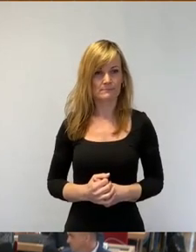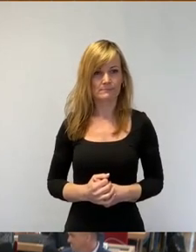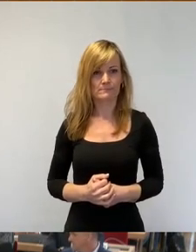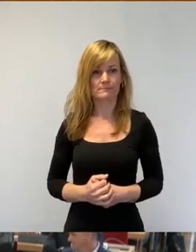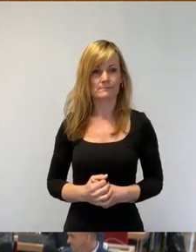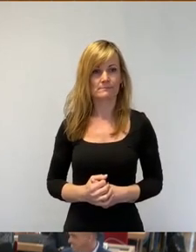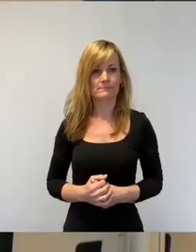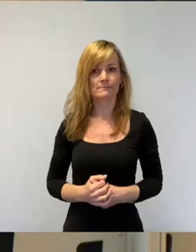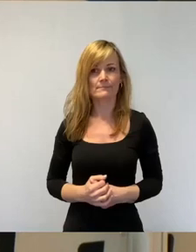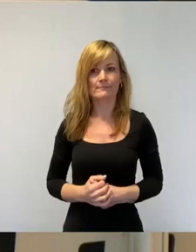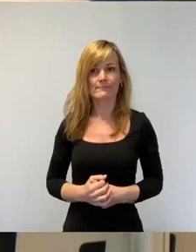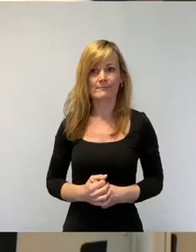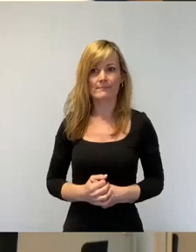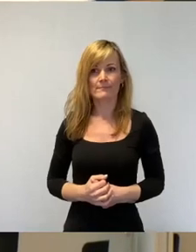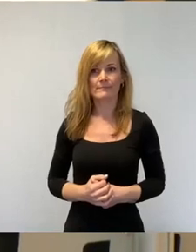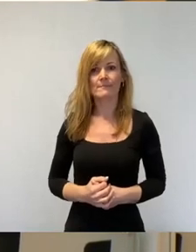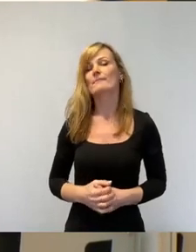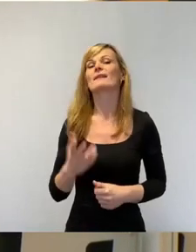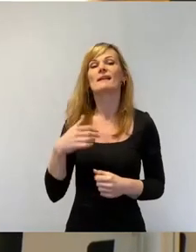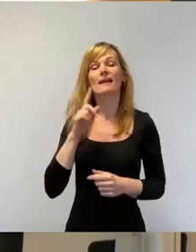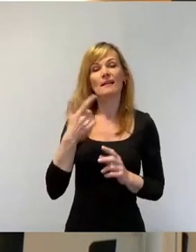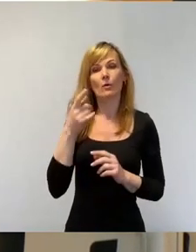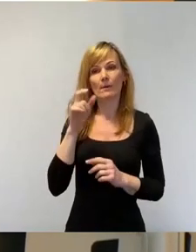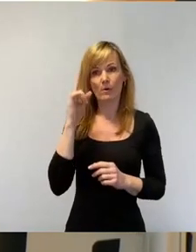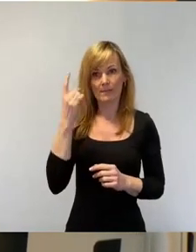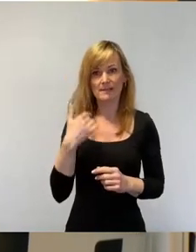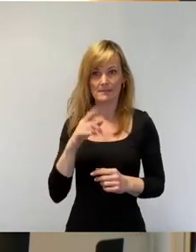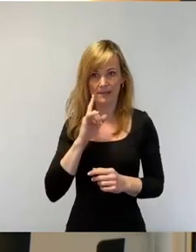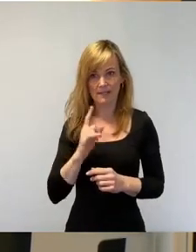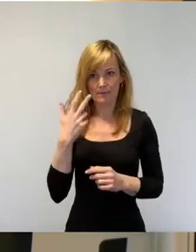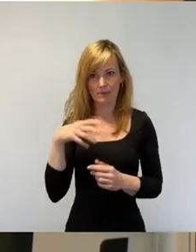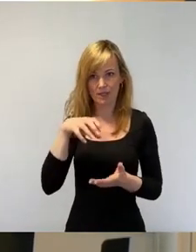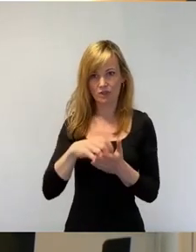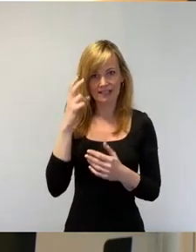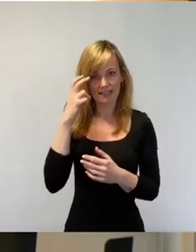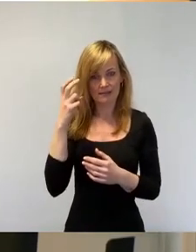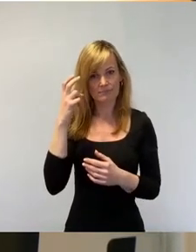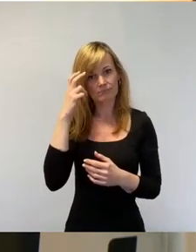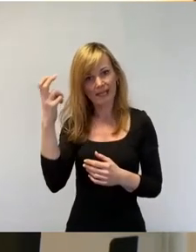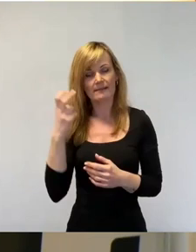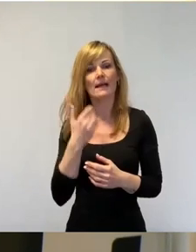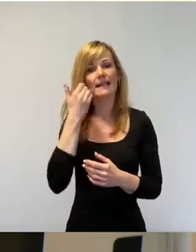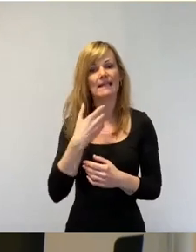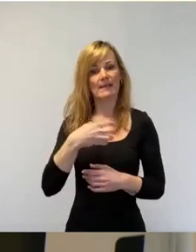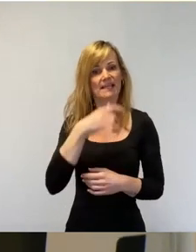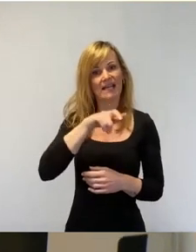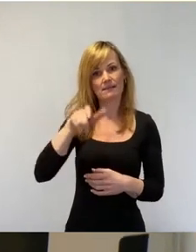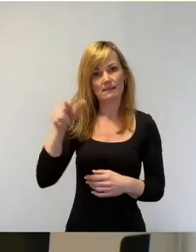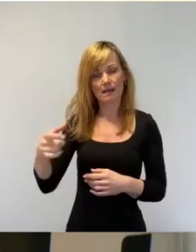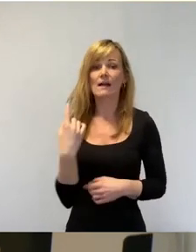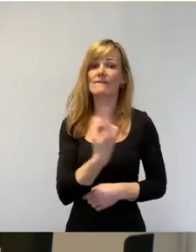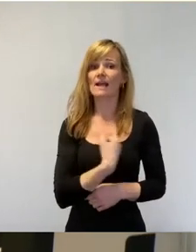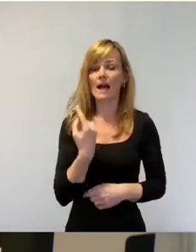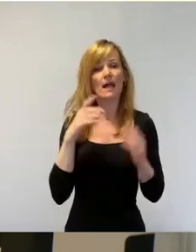Sehr geehrter Herr Oberbürgermeister, meine Damen und Herren Stadträte, liebe Dresdner, wir alle bekommen es mit, unser